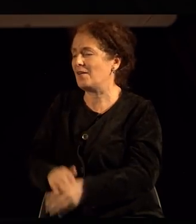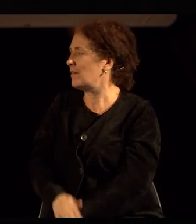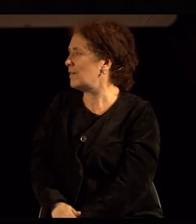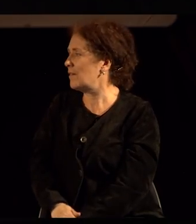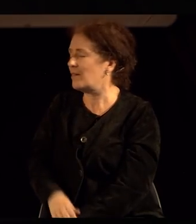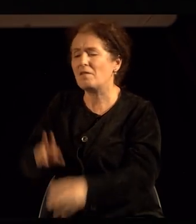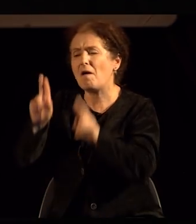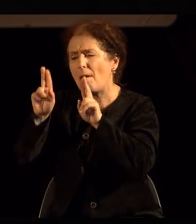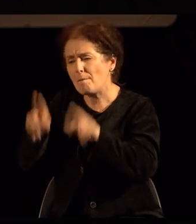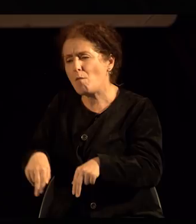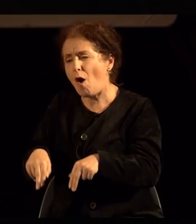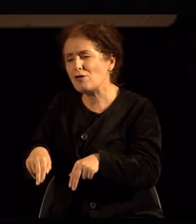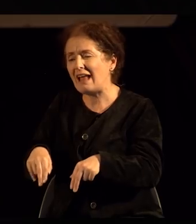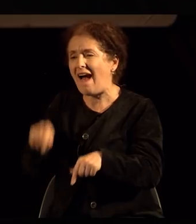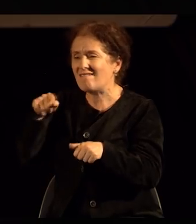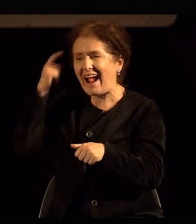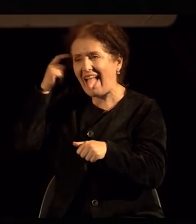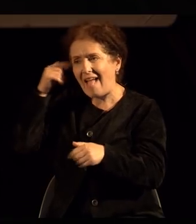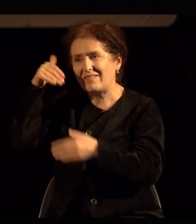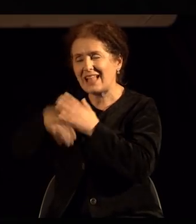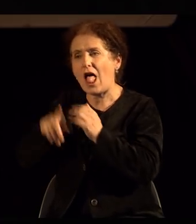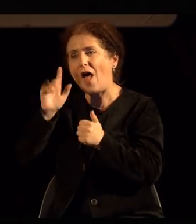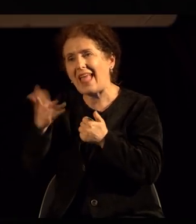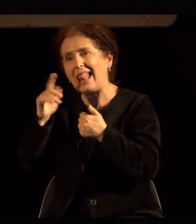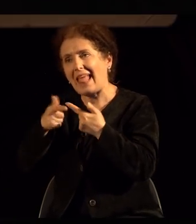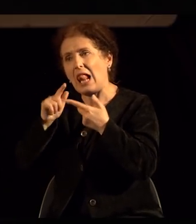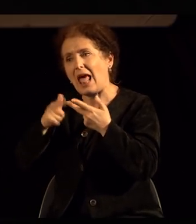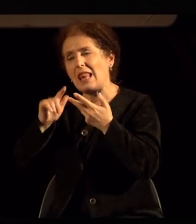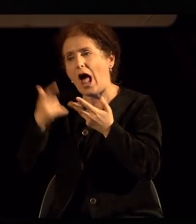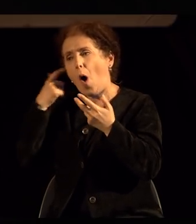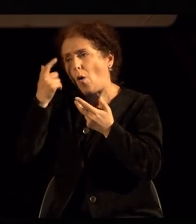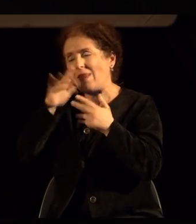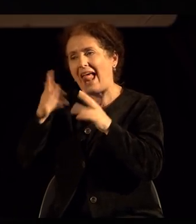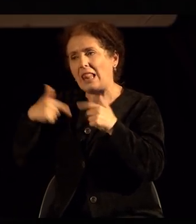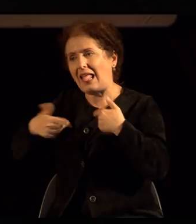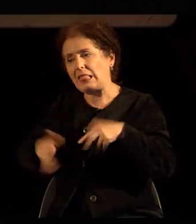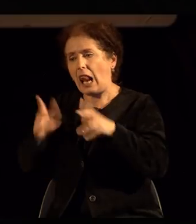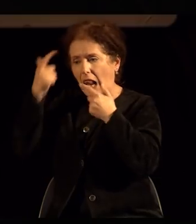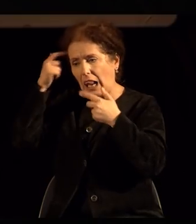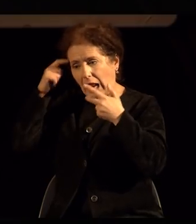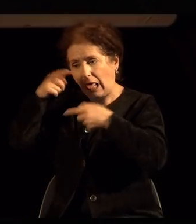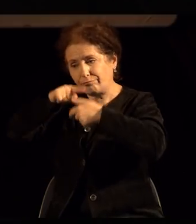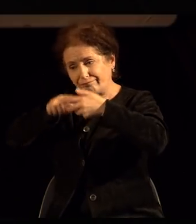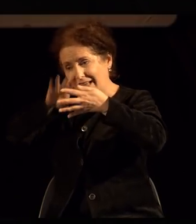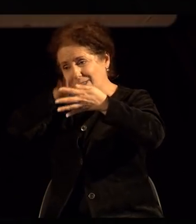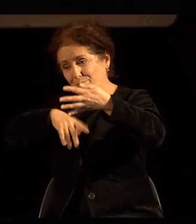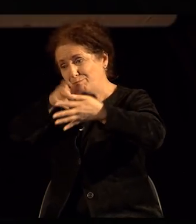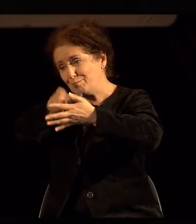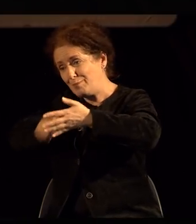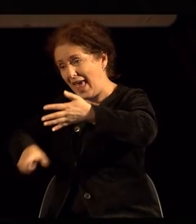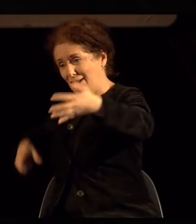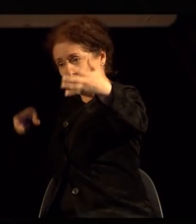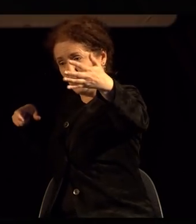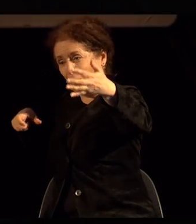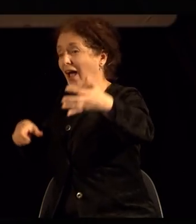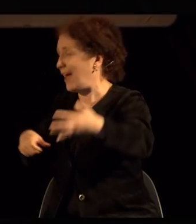може да ни се провеен изглава дори сме во момент кој шо треба да ни биде многу